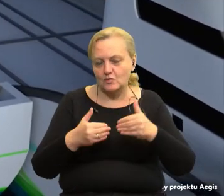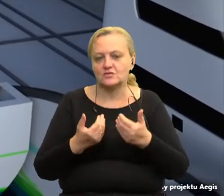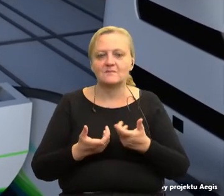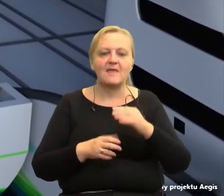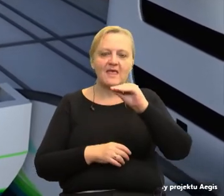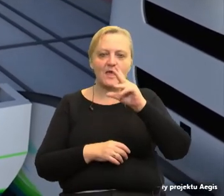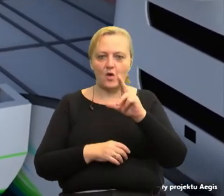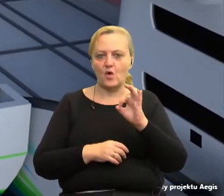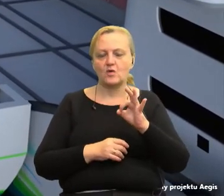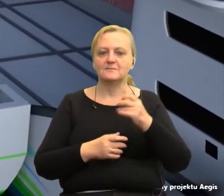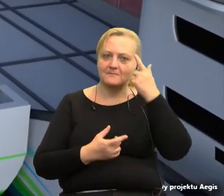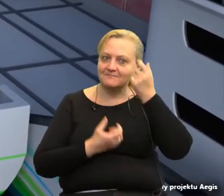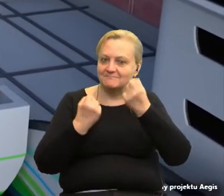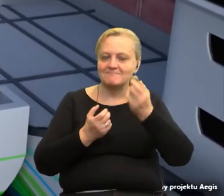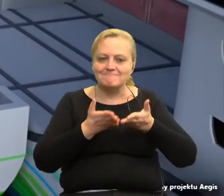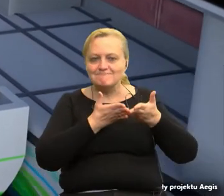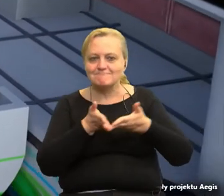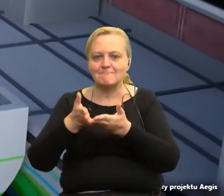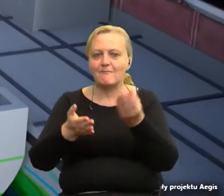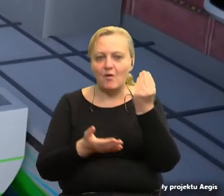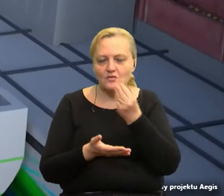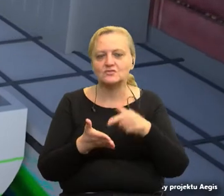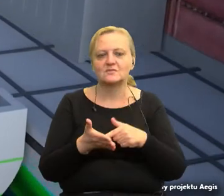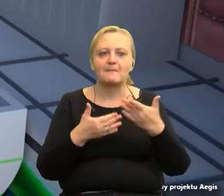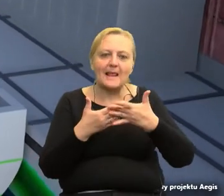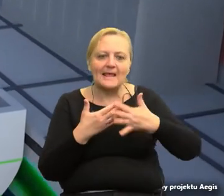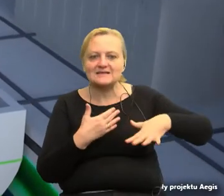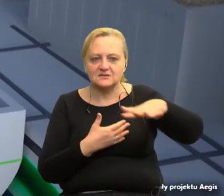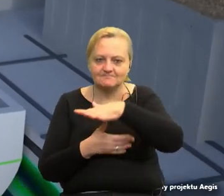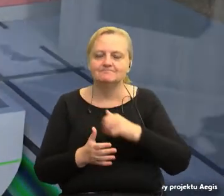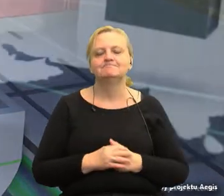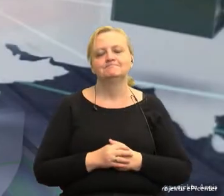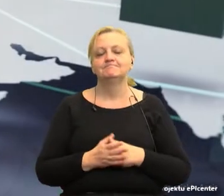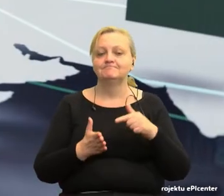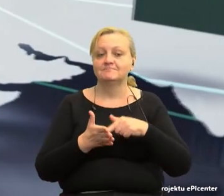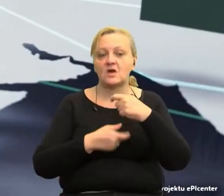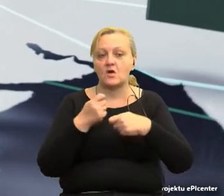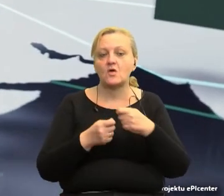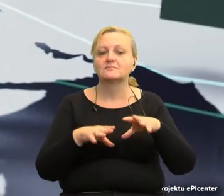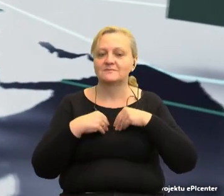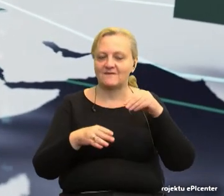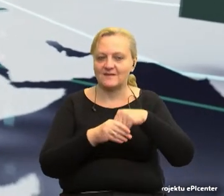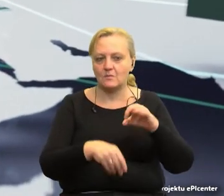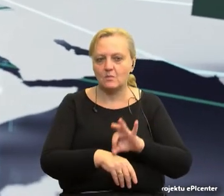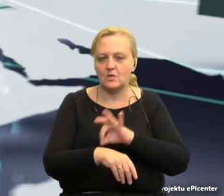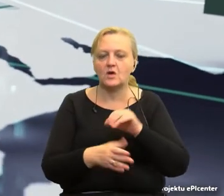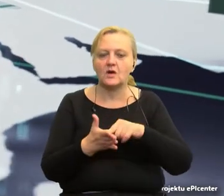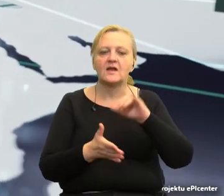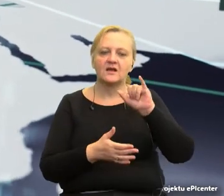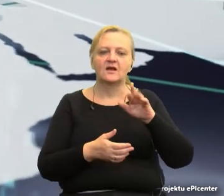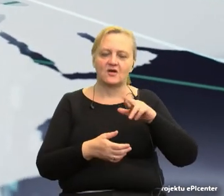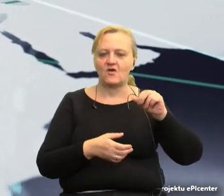ekologicznej, innowacyjnej żeglugi morskiej bliskiego zasięgu. Rozwiązania przyjęte w projekcie INCONE 60